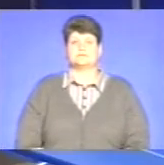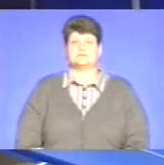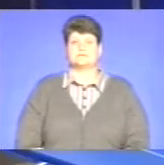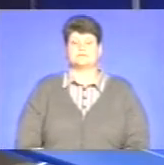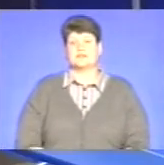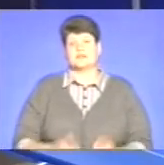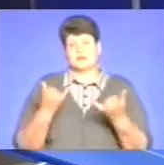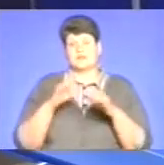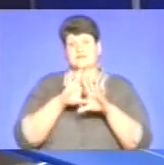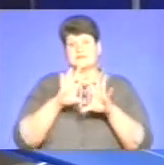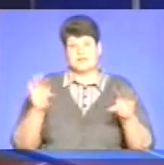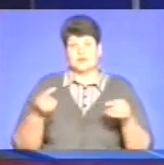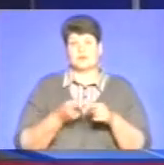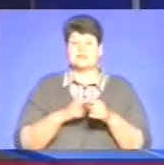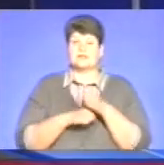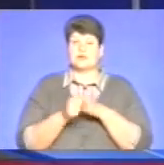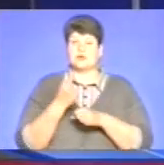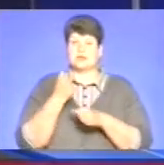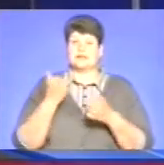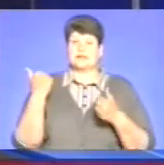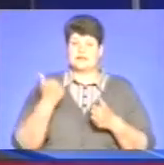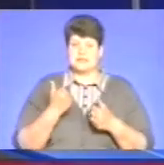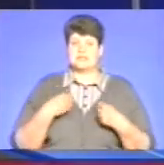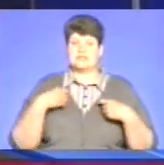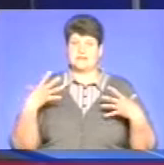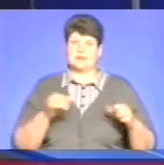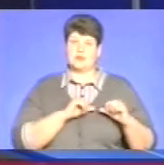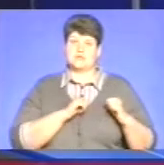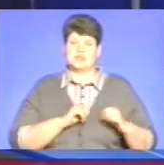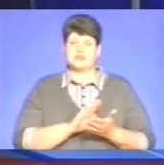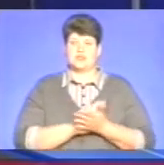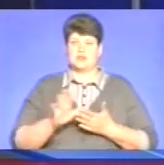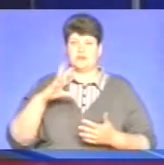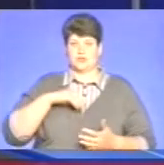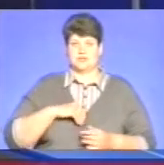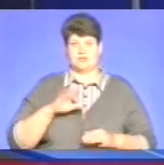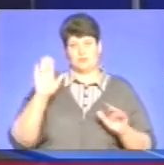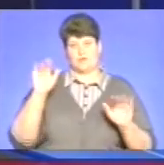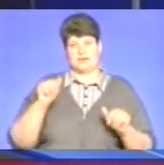Наразі у мене все. У цей великодній тиждень світло у серці і чистоти в душі. Бувайте!